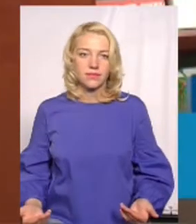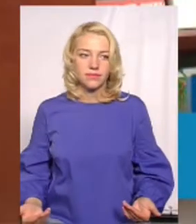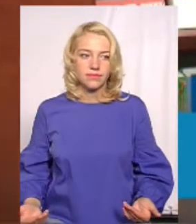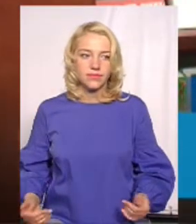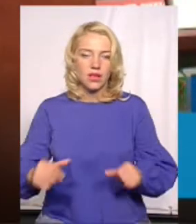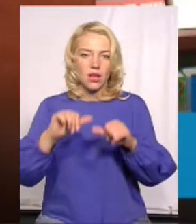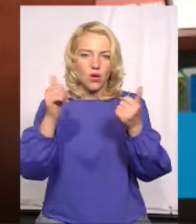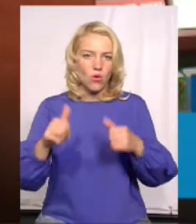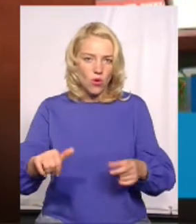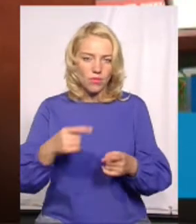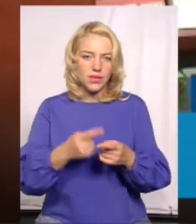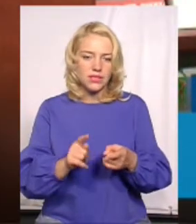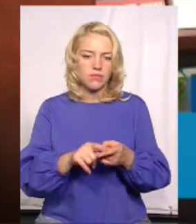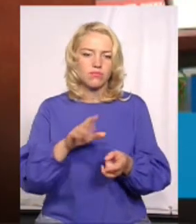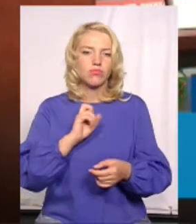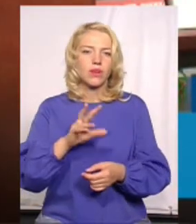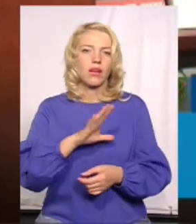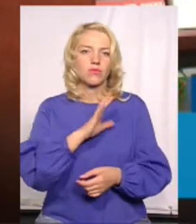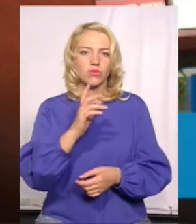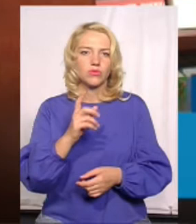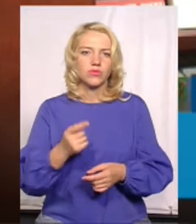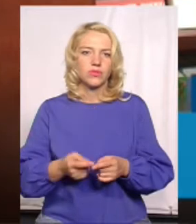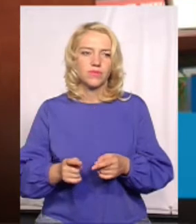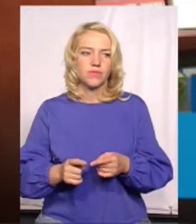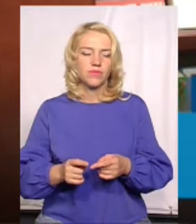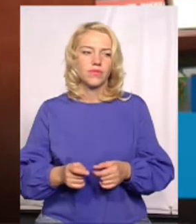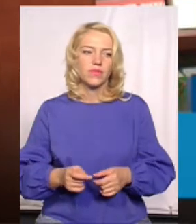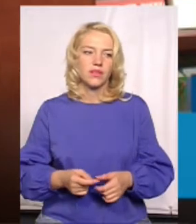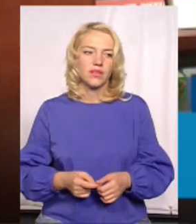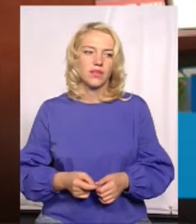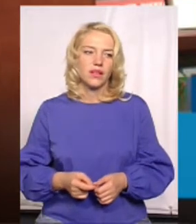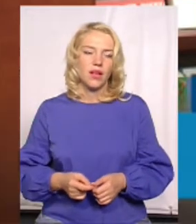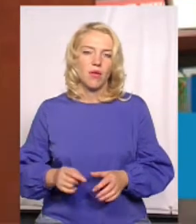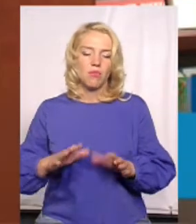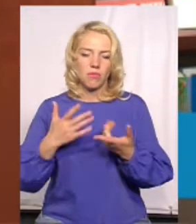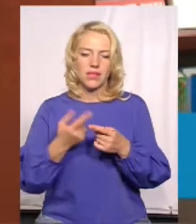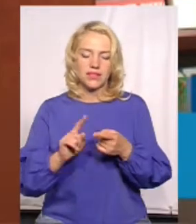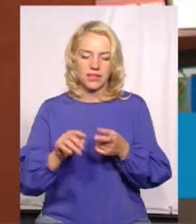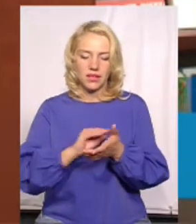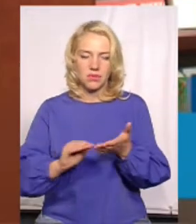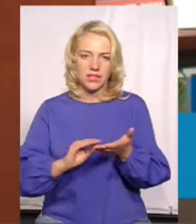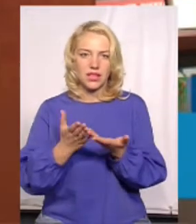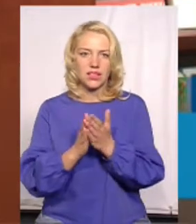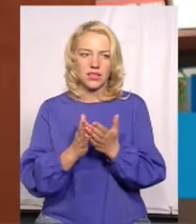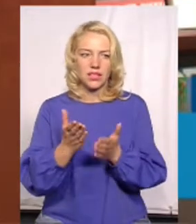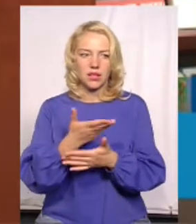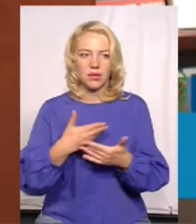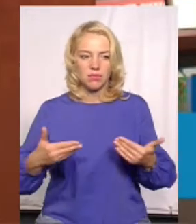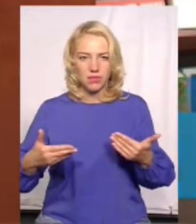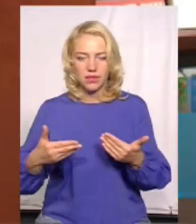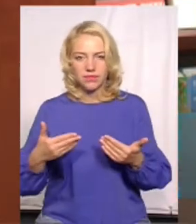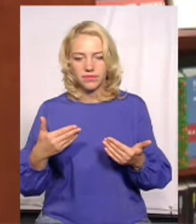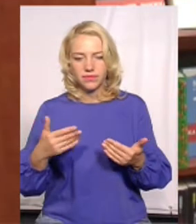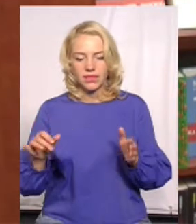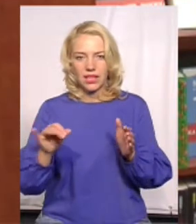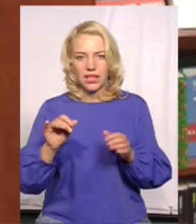Це було так само одним з таких стержнових моментів в написанні цієї книги. Ми десь в